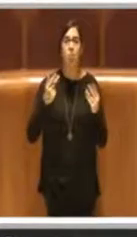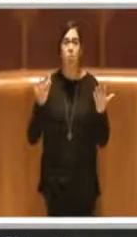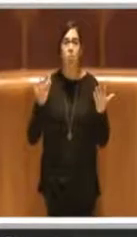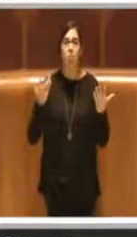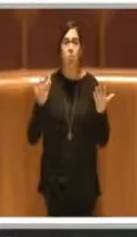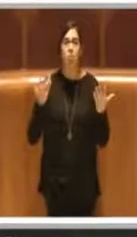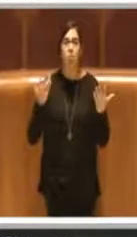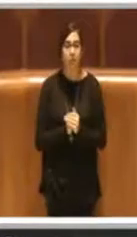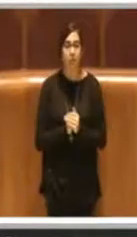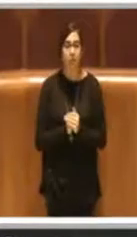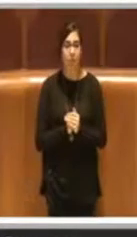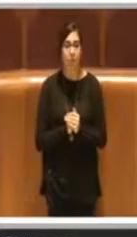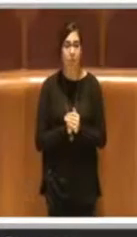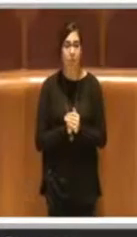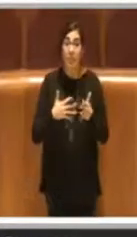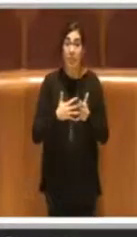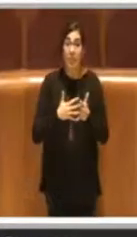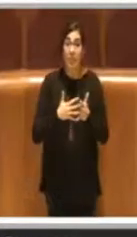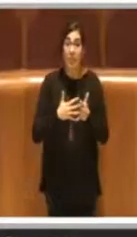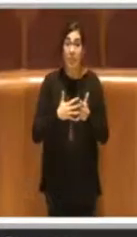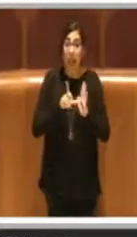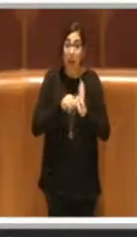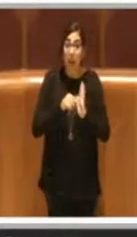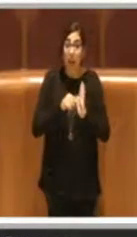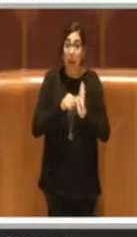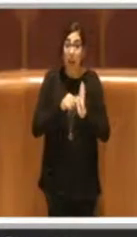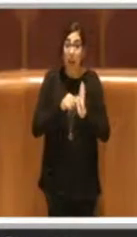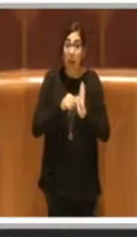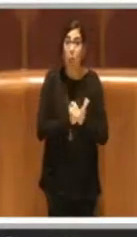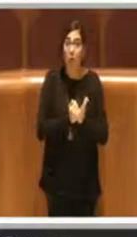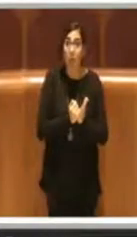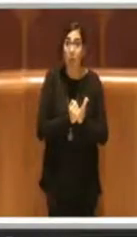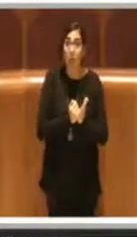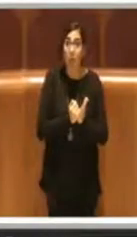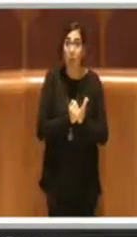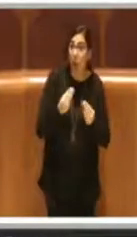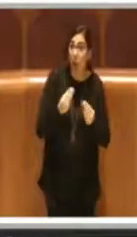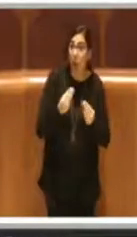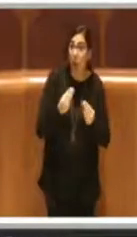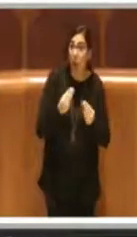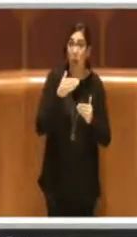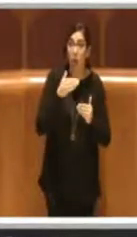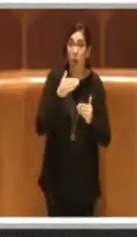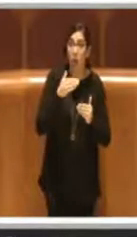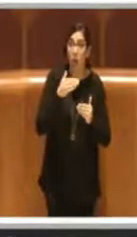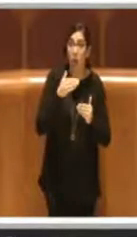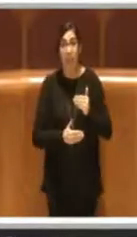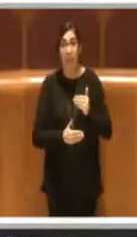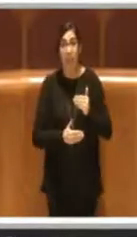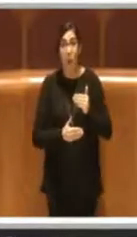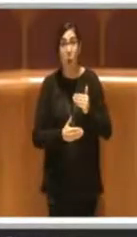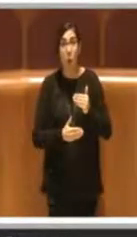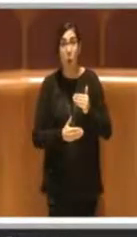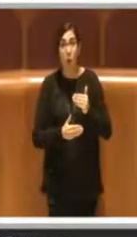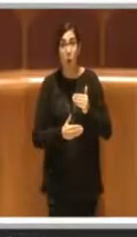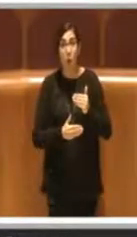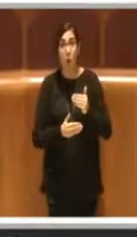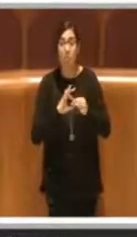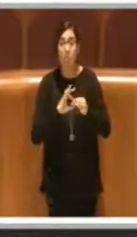vista dei tempi, delle autorizzazioni, dei vincoli per quanto riguarda